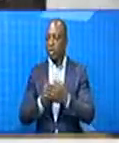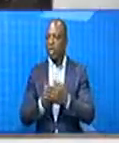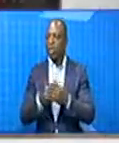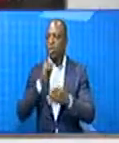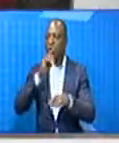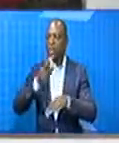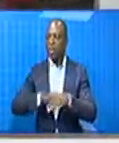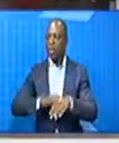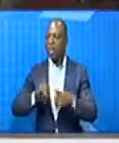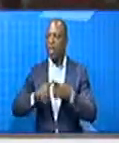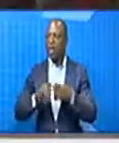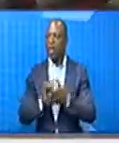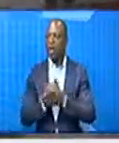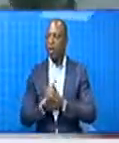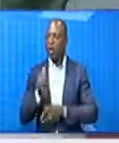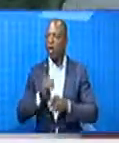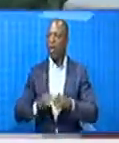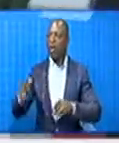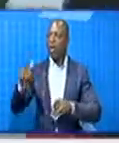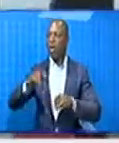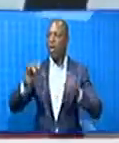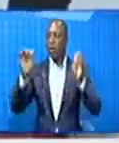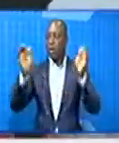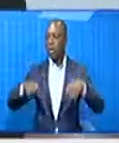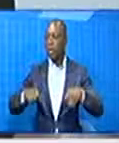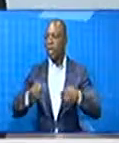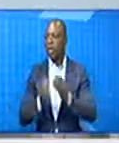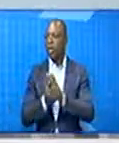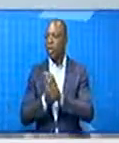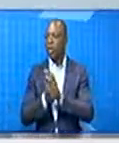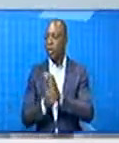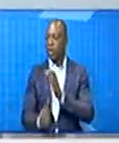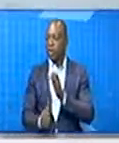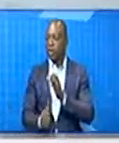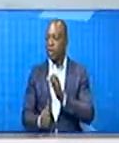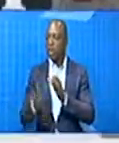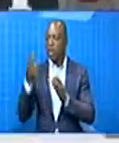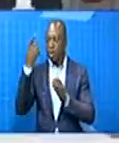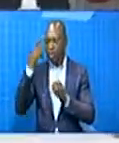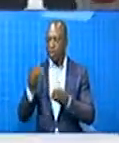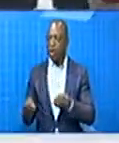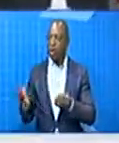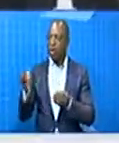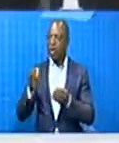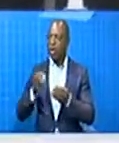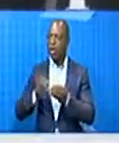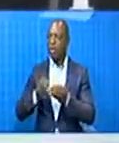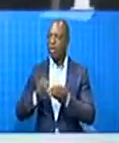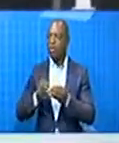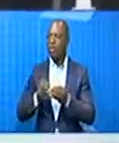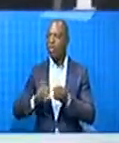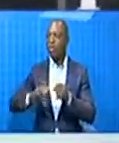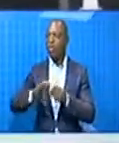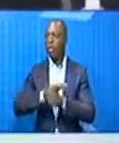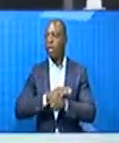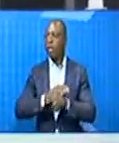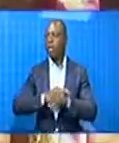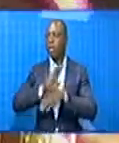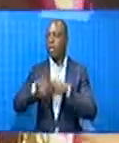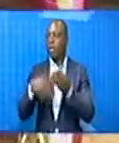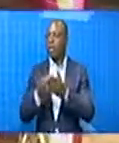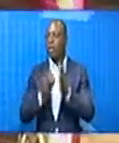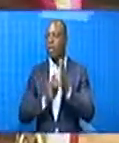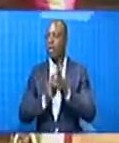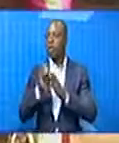appelées à croire en leur capacité et potentialité en vue d'apporter leur contribution pleine et entière au